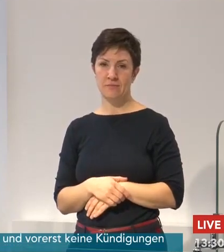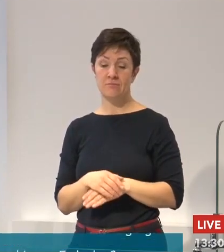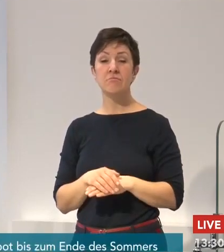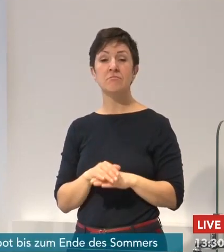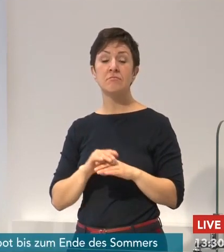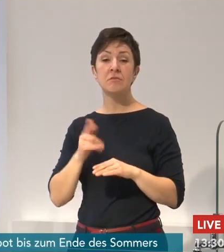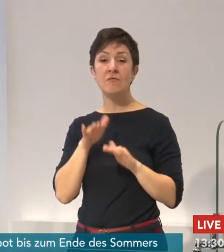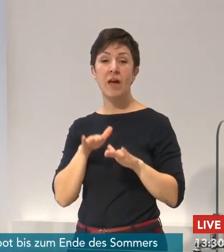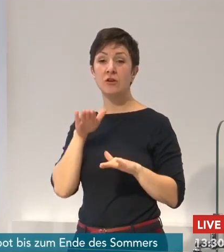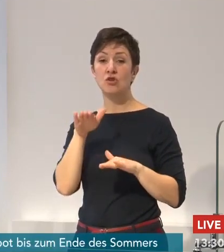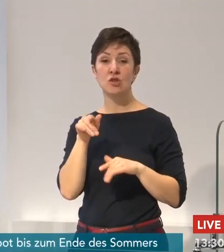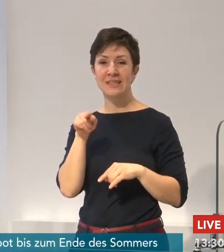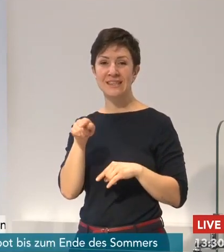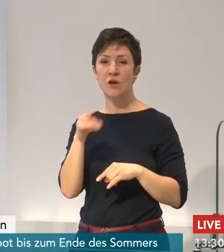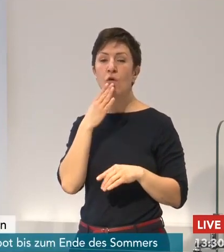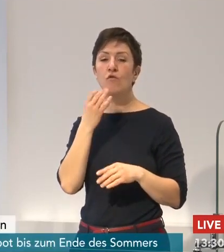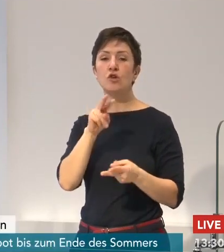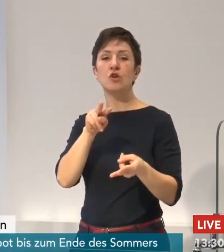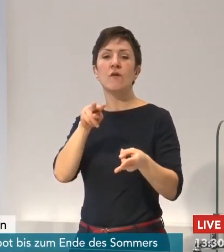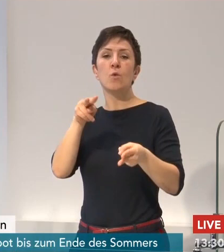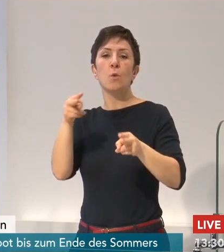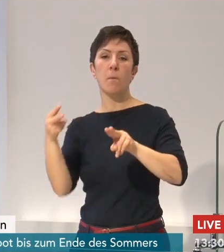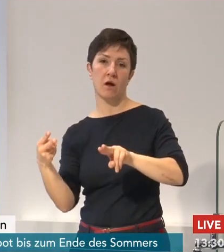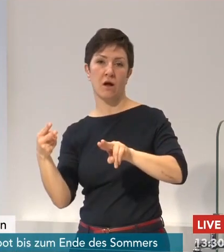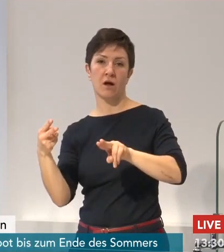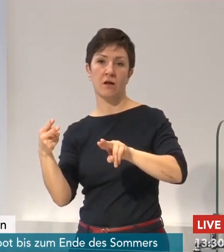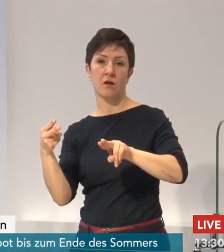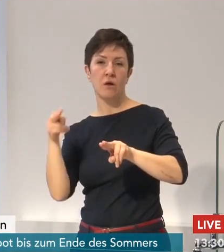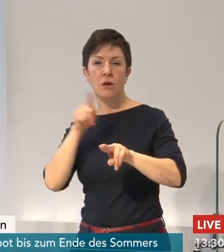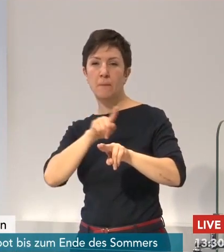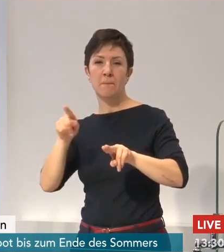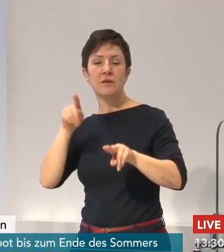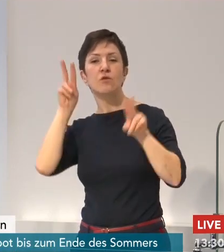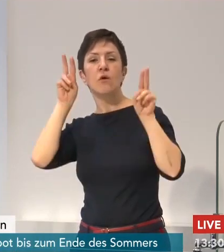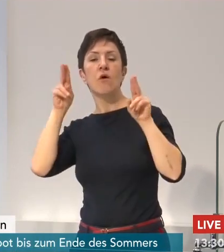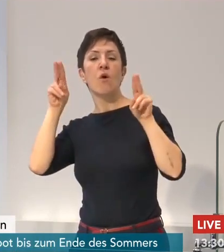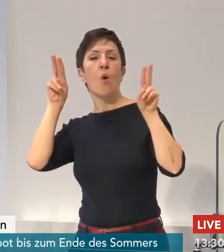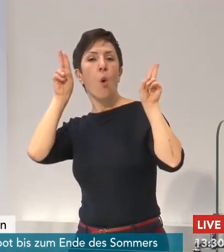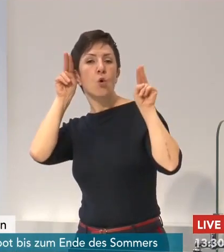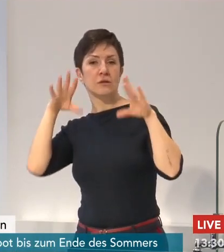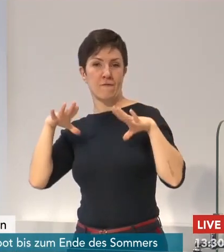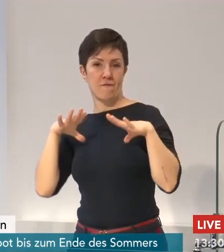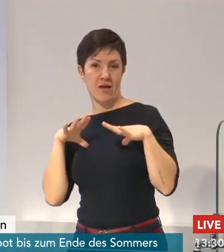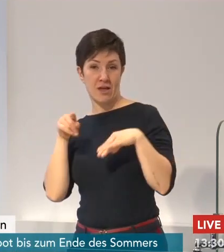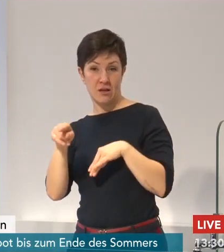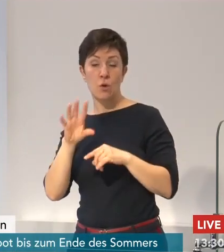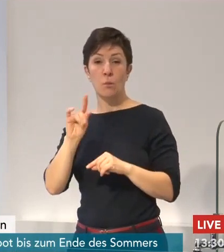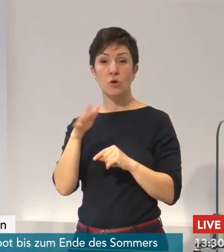beschreiten. Einen Übergang, der bis zu den Osterferien geht. Wenn wir aus dem Lockdown, aus dem Shutdown herauskommen,